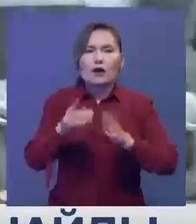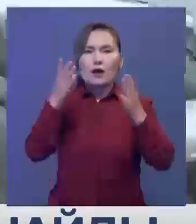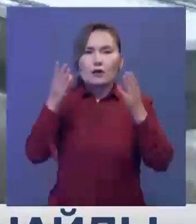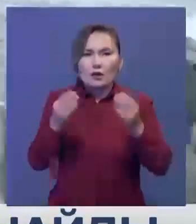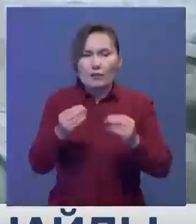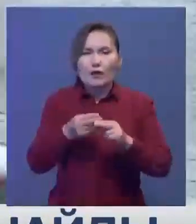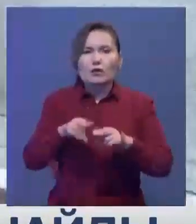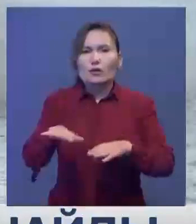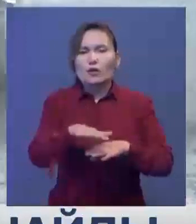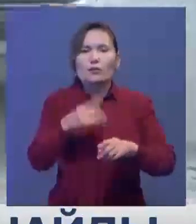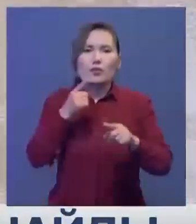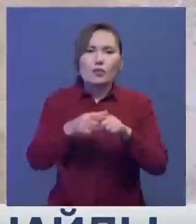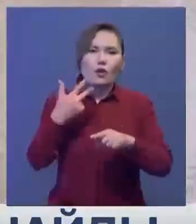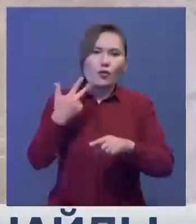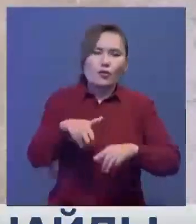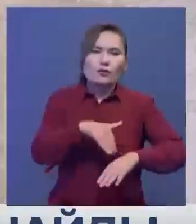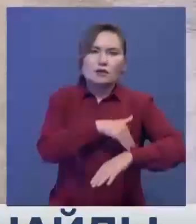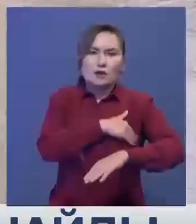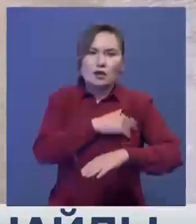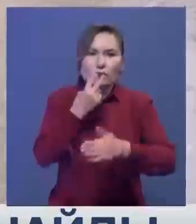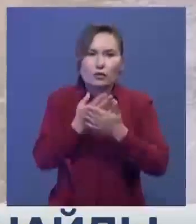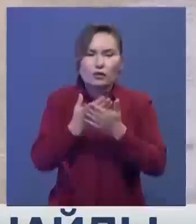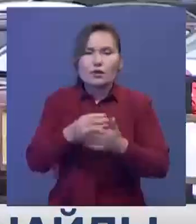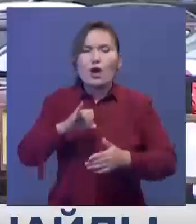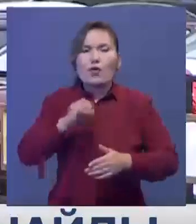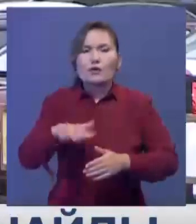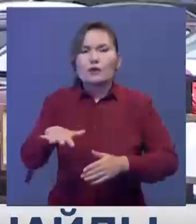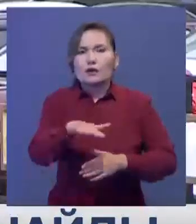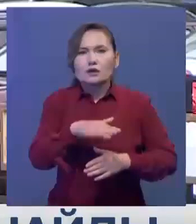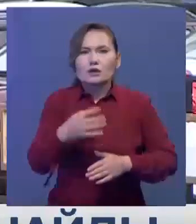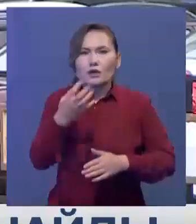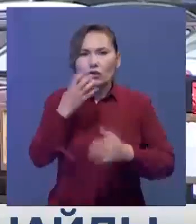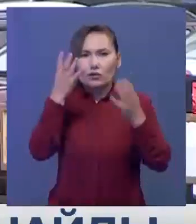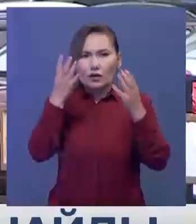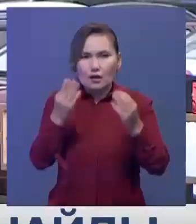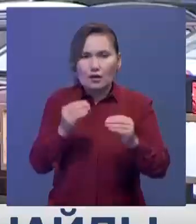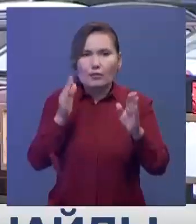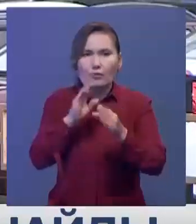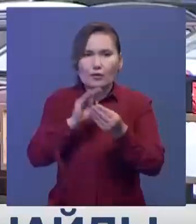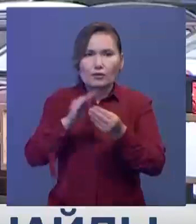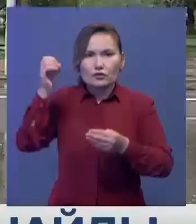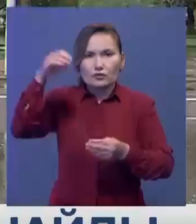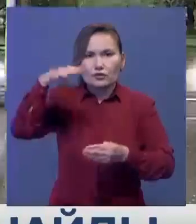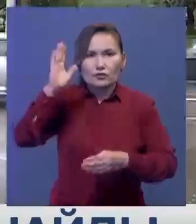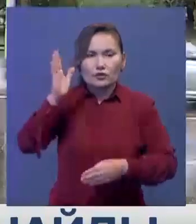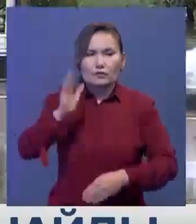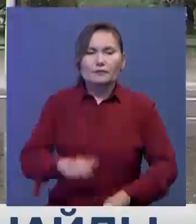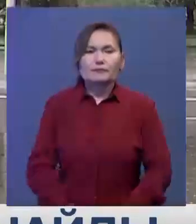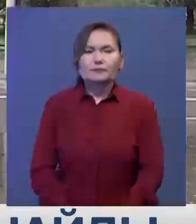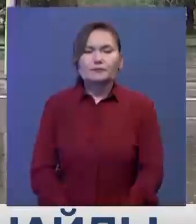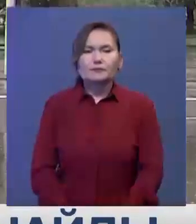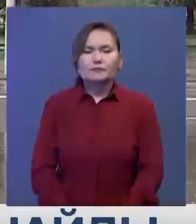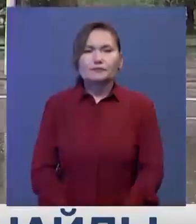уақытта бұл үмірлерде плюс 30 градусы көрсетет, алы оң түсіға аймақтарда жылы күн райы сақталады деп күтлуде.